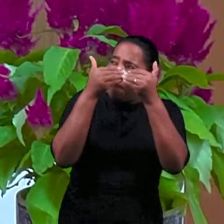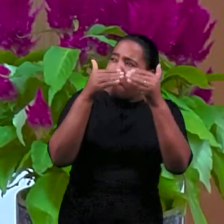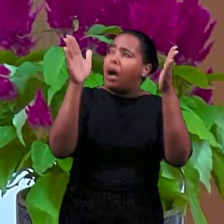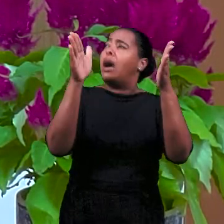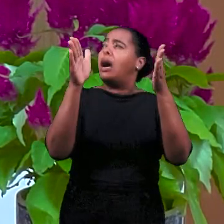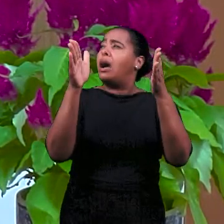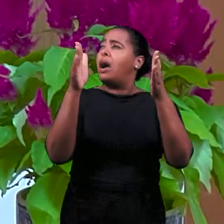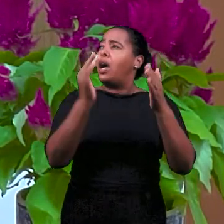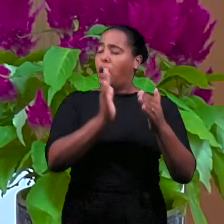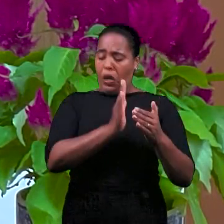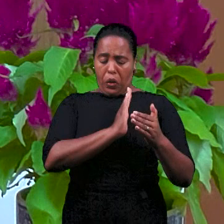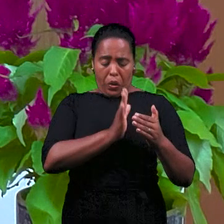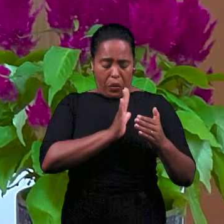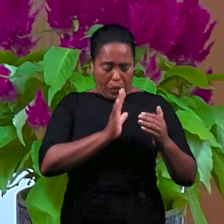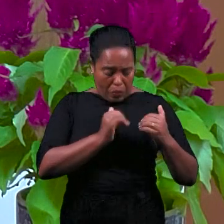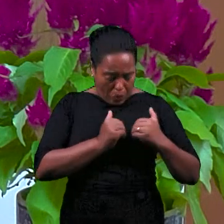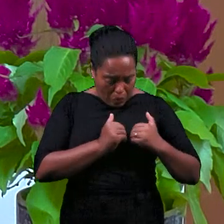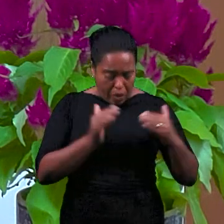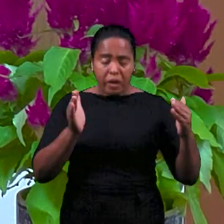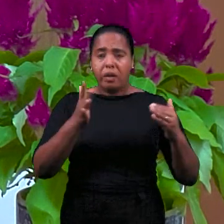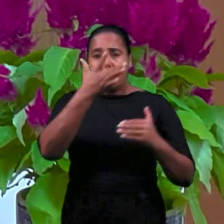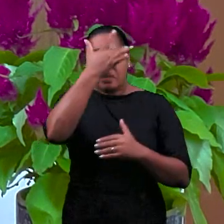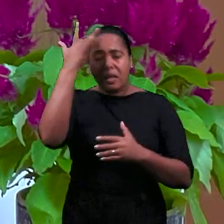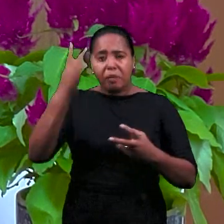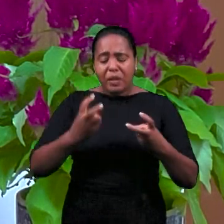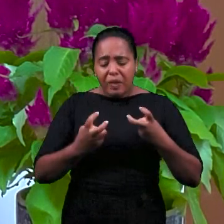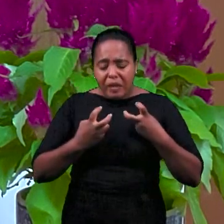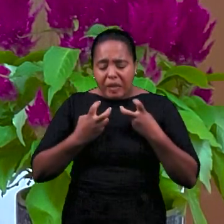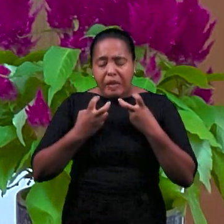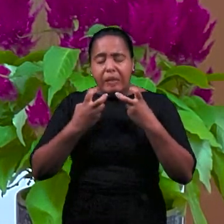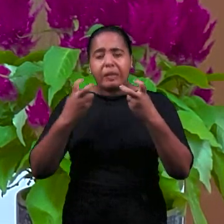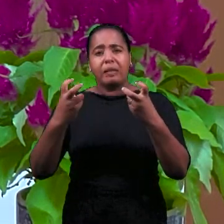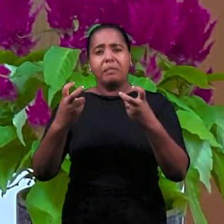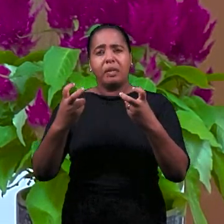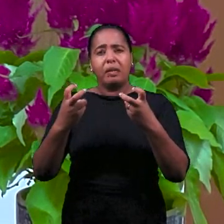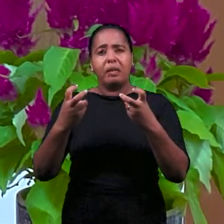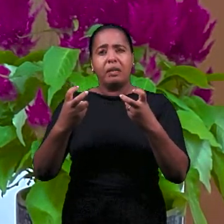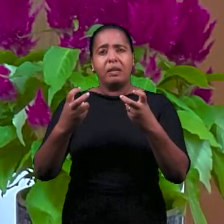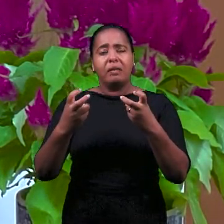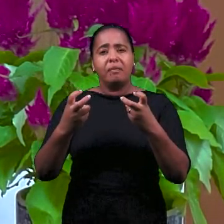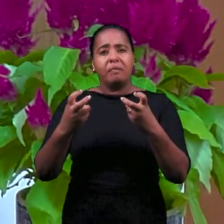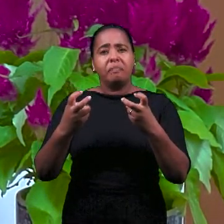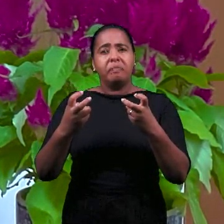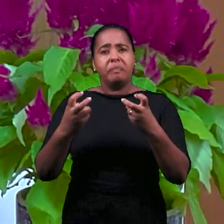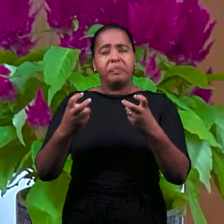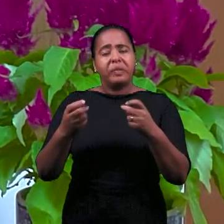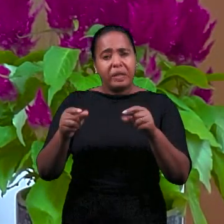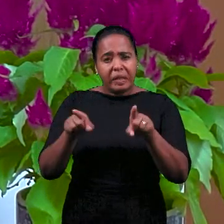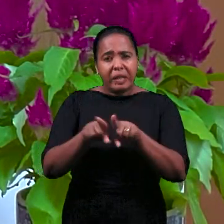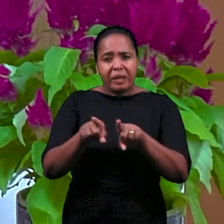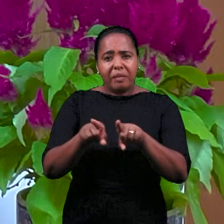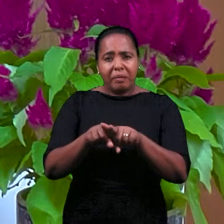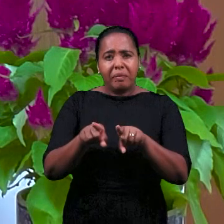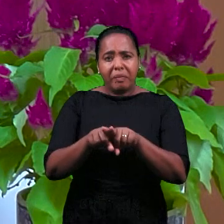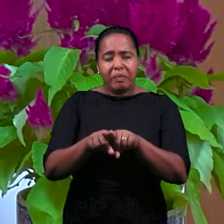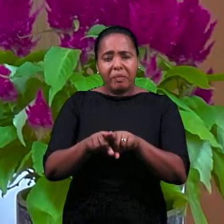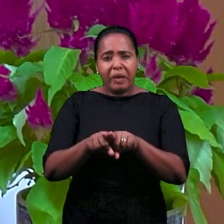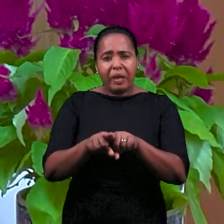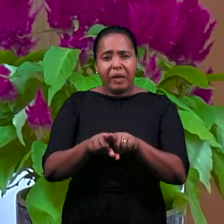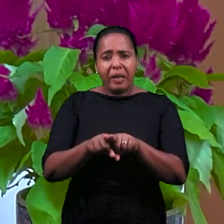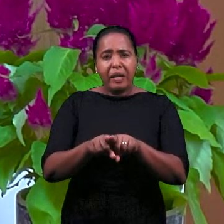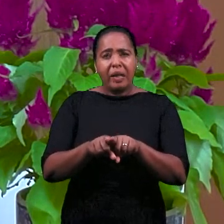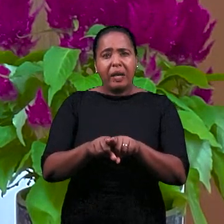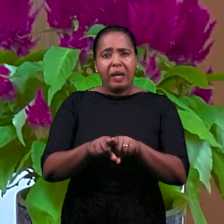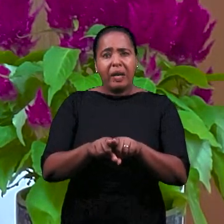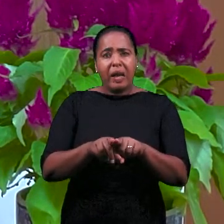открой сердца всех тех, кого ты любишь, тех, кто желают, кто